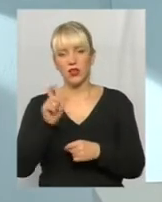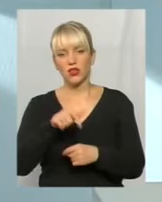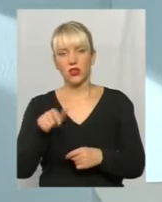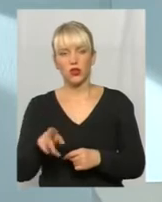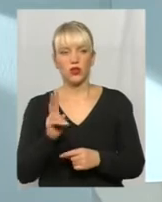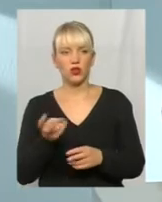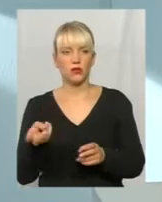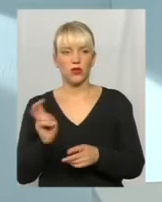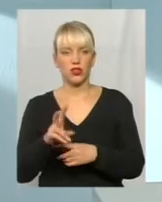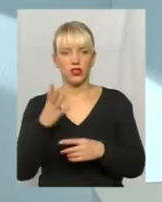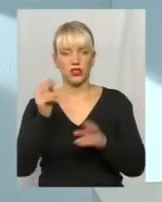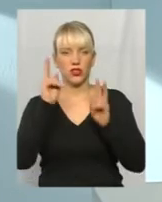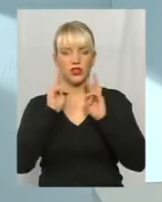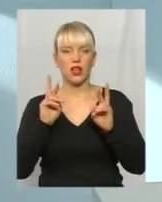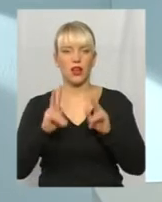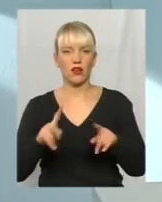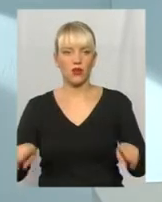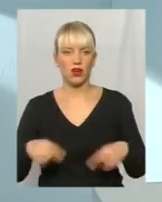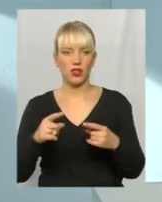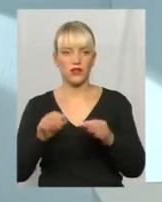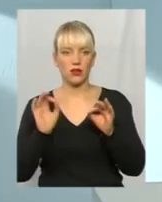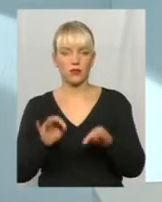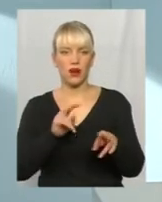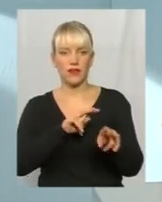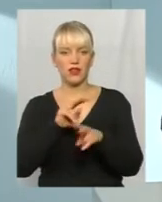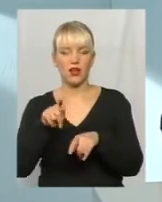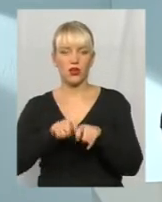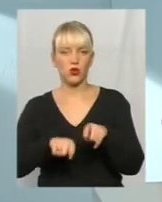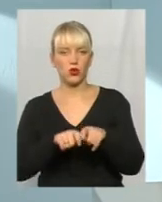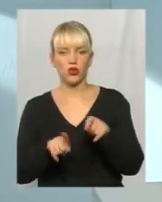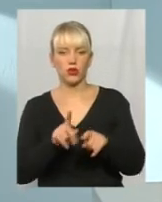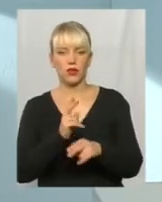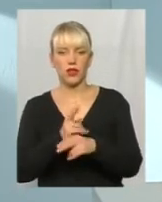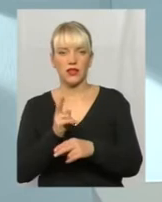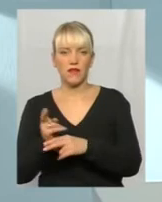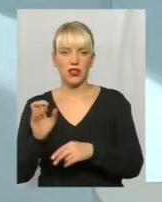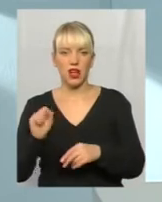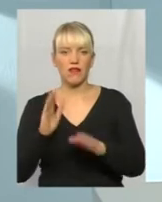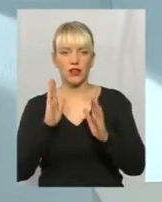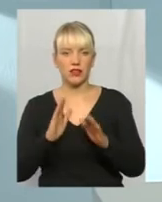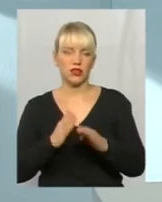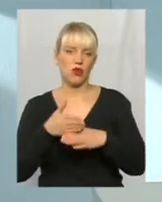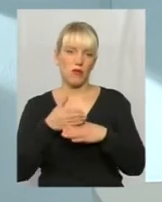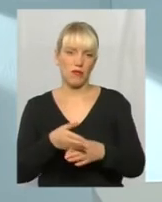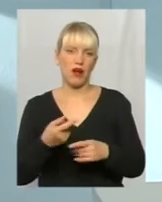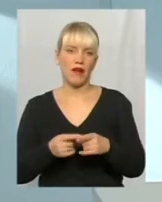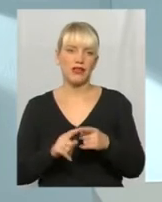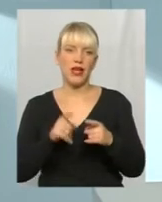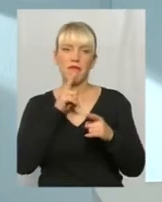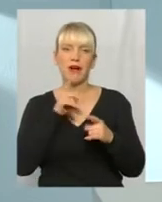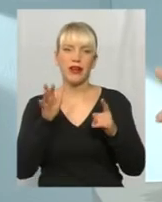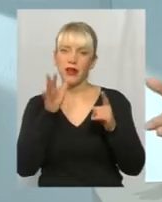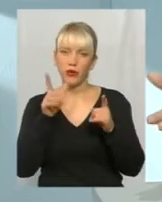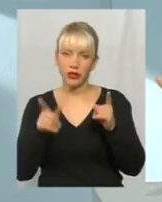прийшли і ще не знають, як організувати правильно нагляд-контроль, щоб він не залажав, а допомагав бізнесу. Тобто в цей період